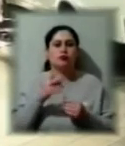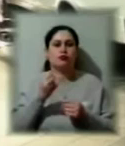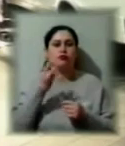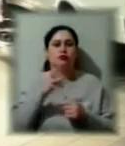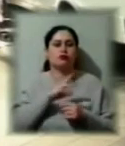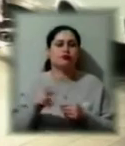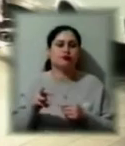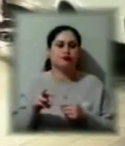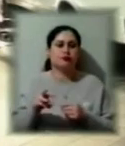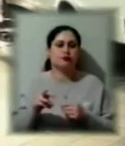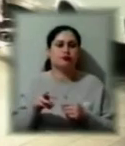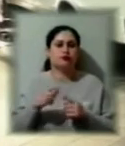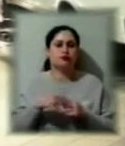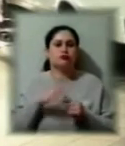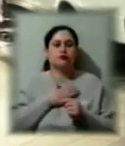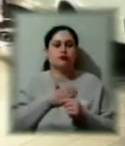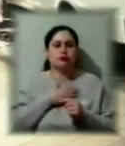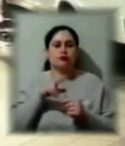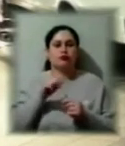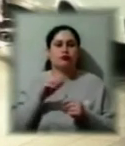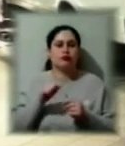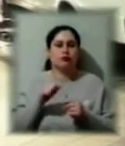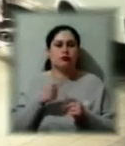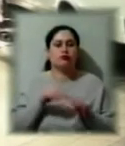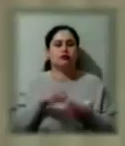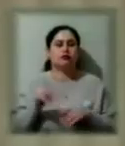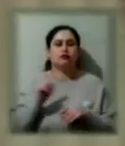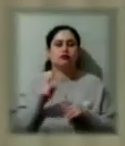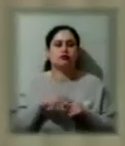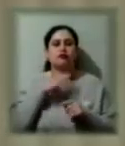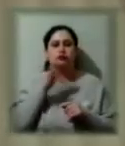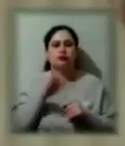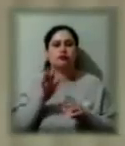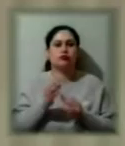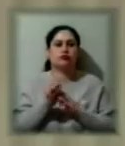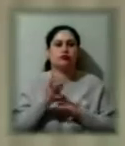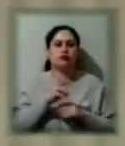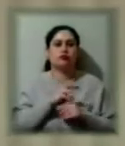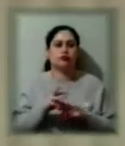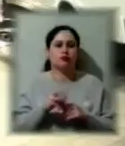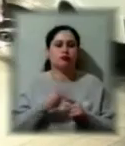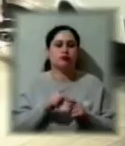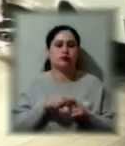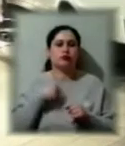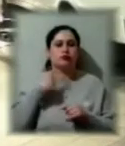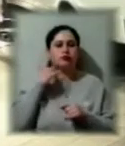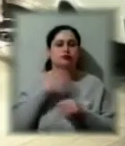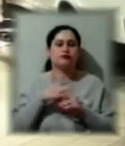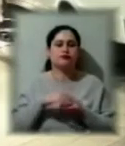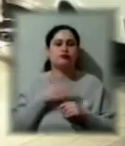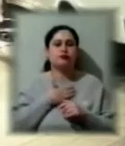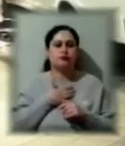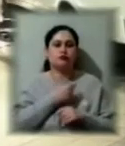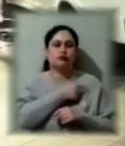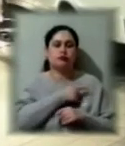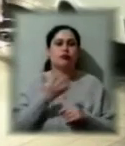наша влада вирішила, що хвати тільки 13 мільйонів. Ми розуміємо, що наші лікарі, які будуть